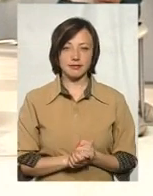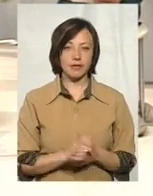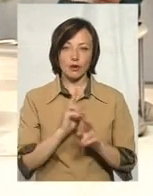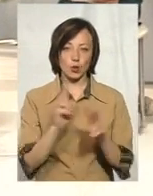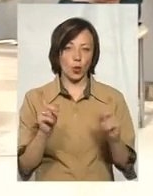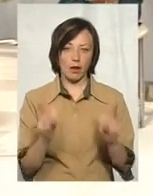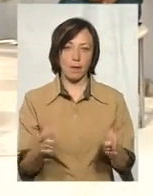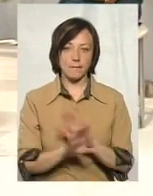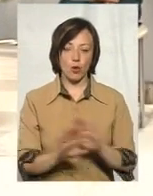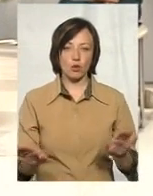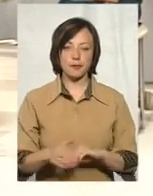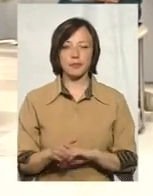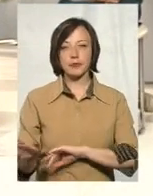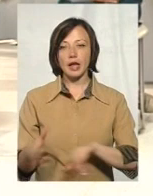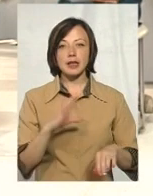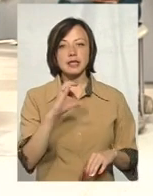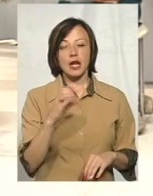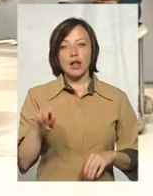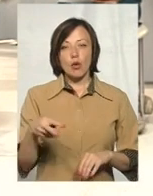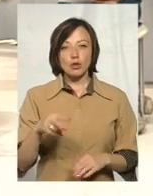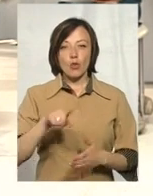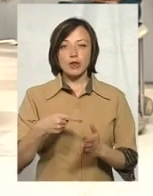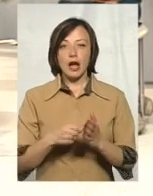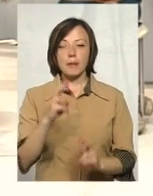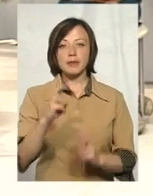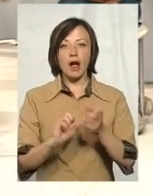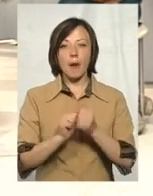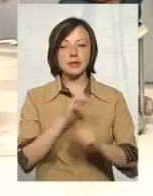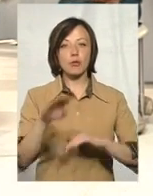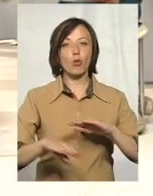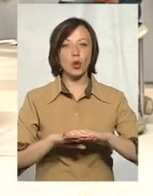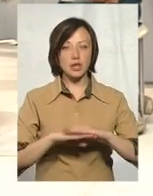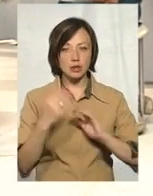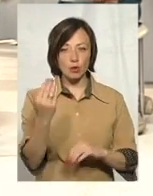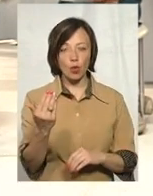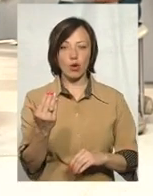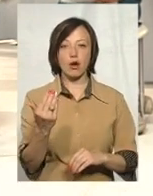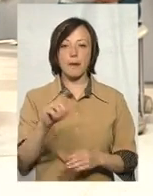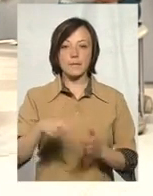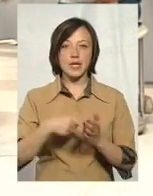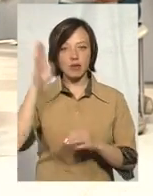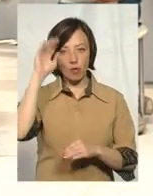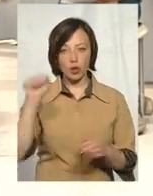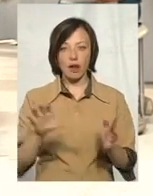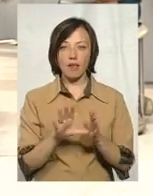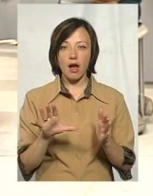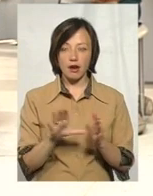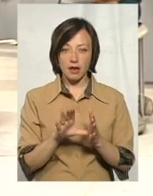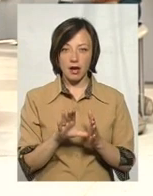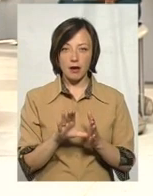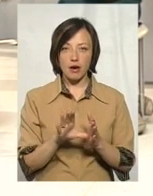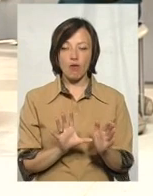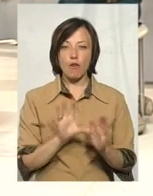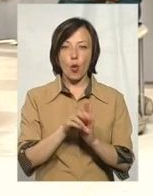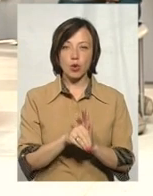погоджується. Сергій Леонтьович, комунальне підприємство Кам'янця-Подільського «Міськводоенергія»